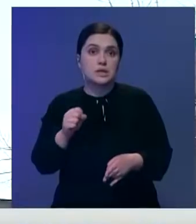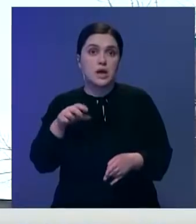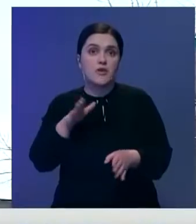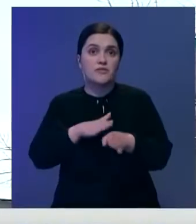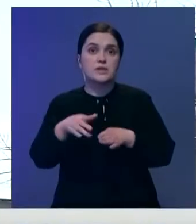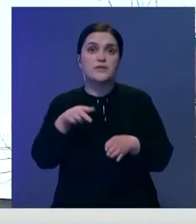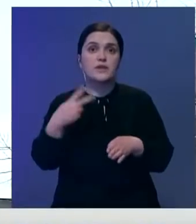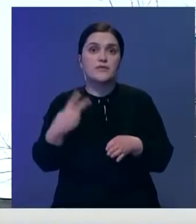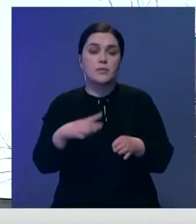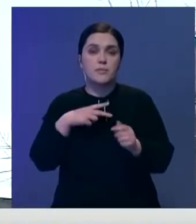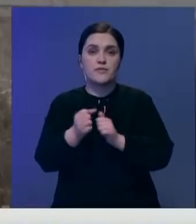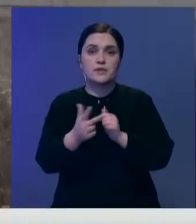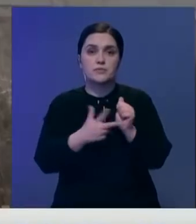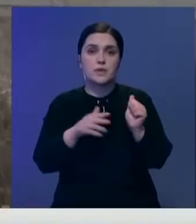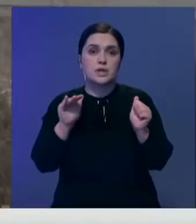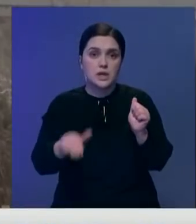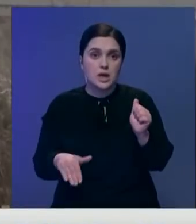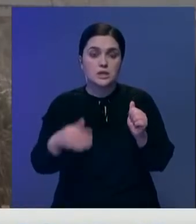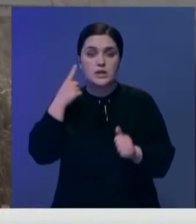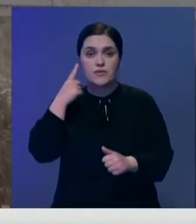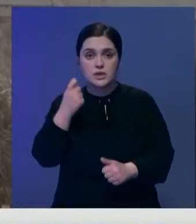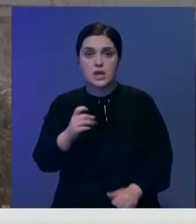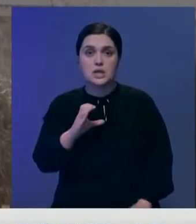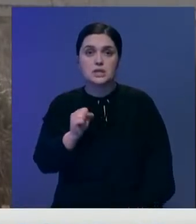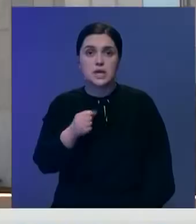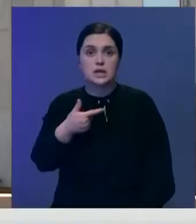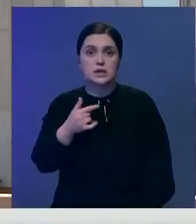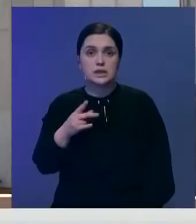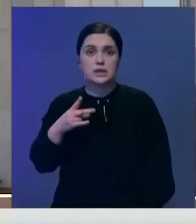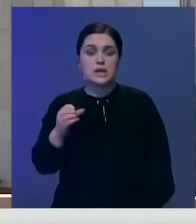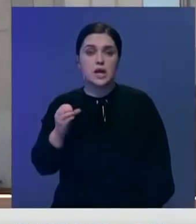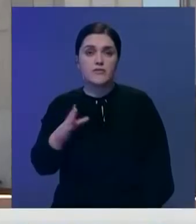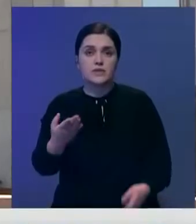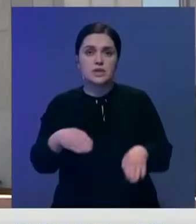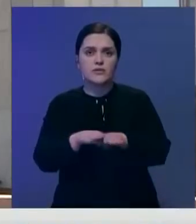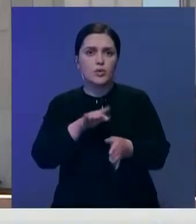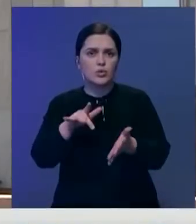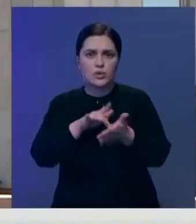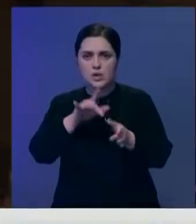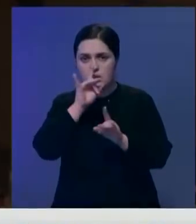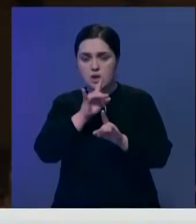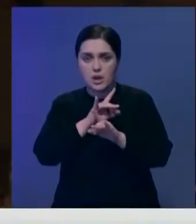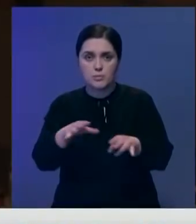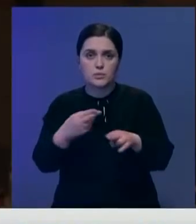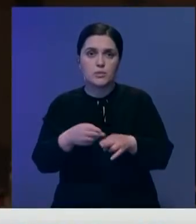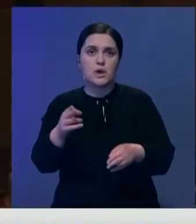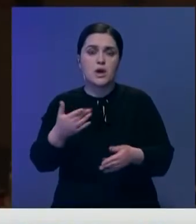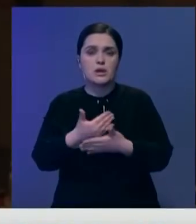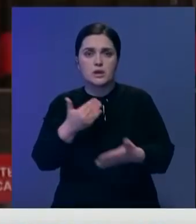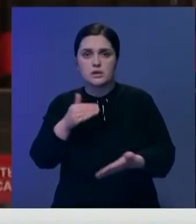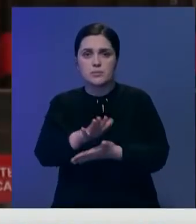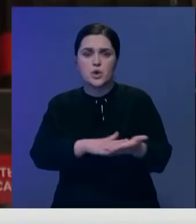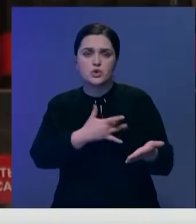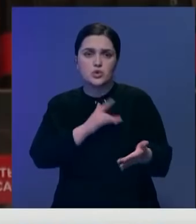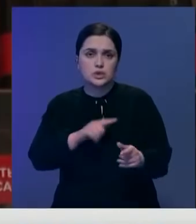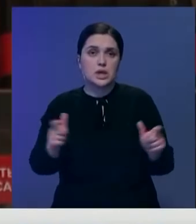год было 18 тысяч заболевших. Однако, как заявил Бакаджан Санитаев, закрывать город не планируют. Напомню, ранее там продлили